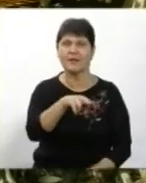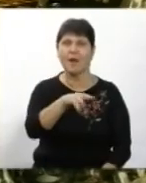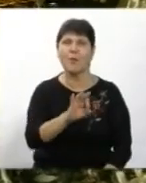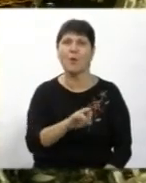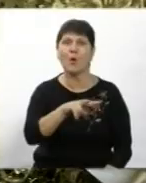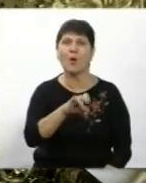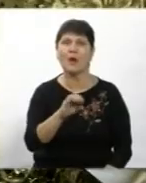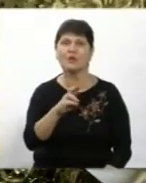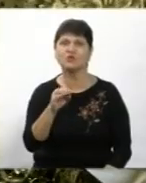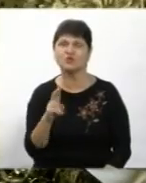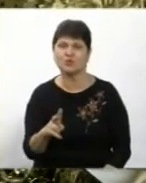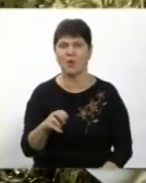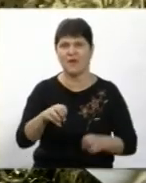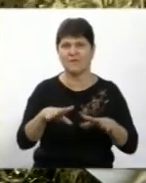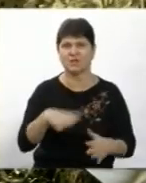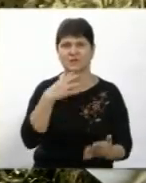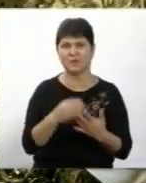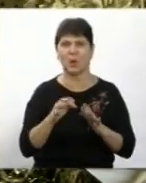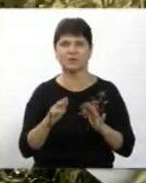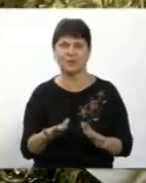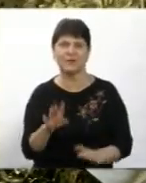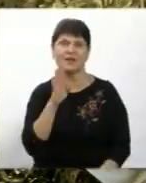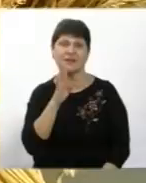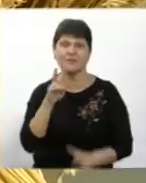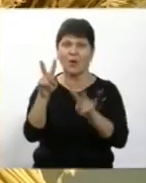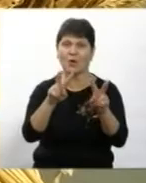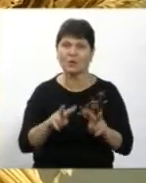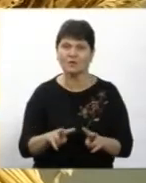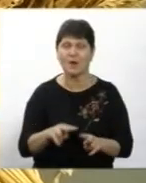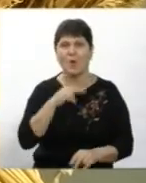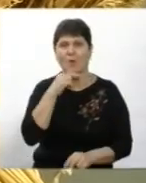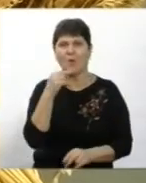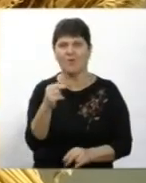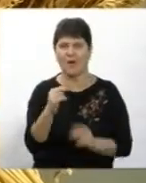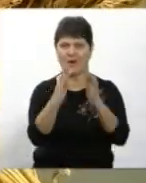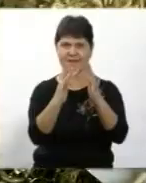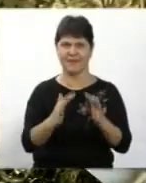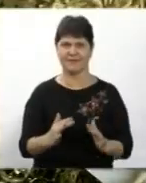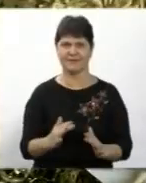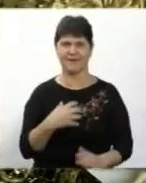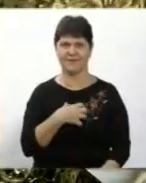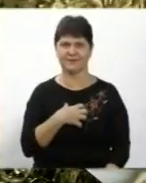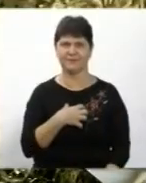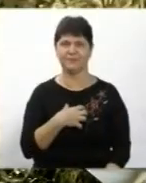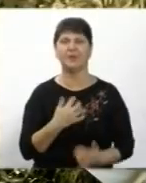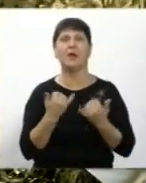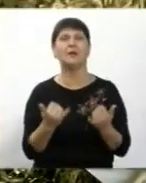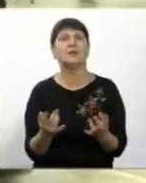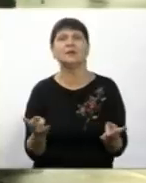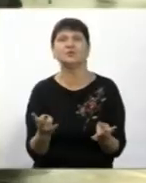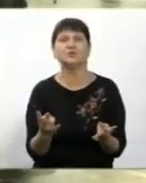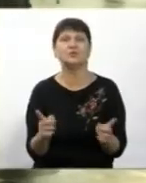міськраді Дівчинка роздивляється експозицію з дідухів Втім, говорить, її увагу привернула Ялинка Що це, для чого, ти не знаєш?